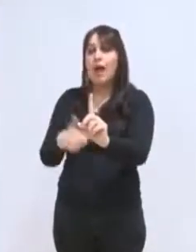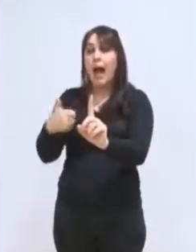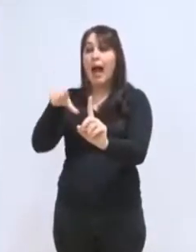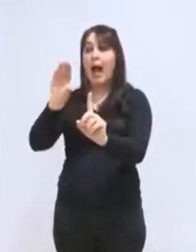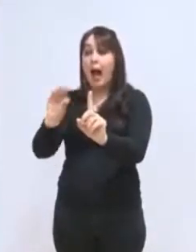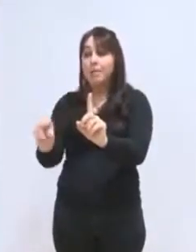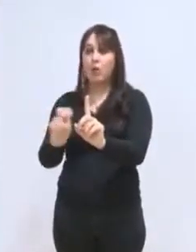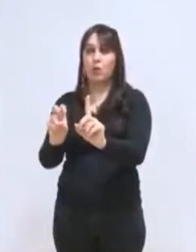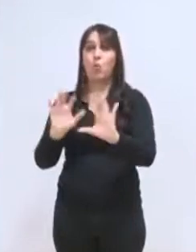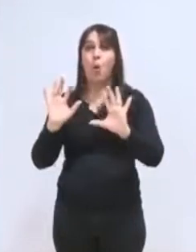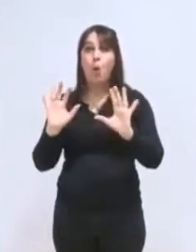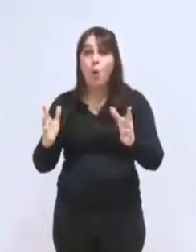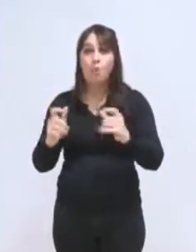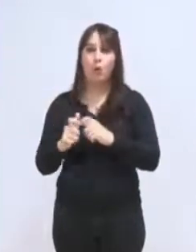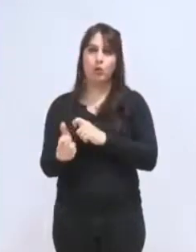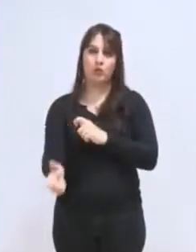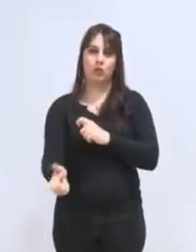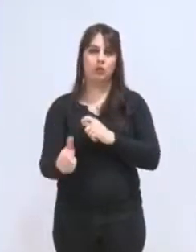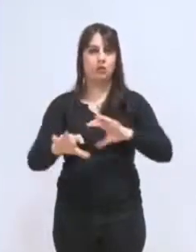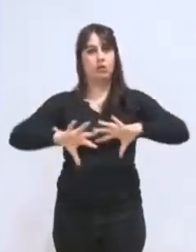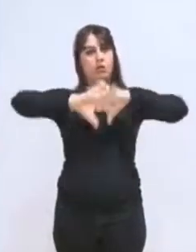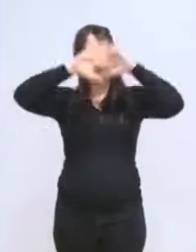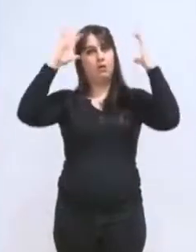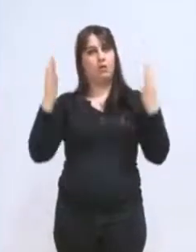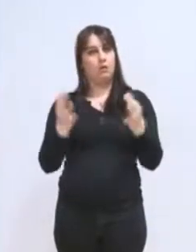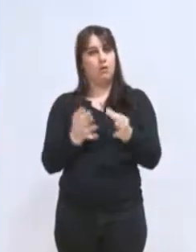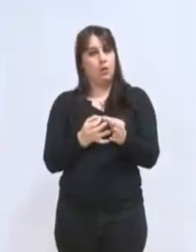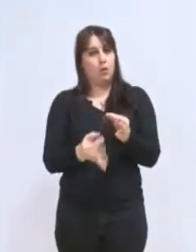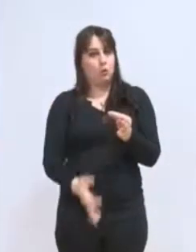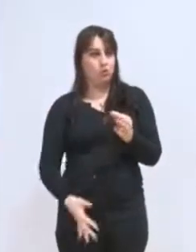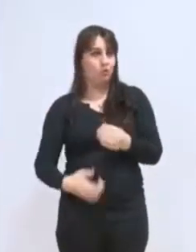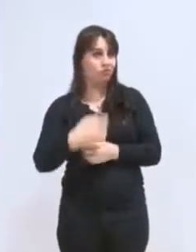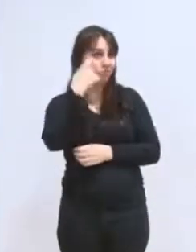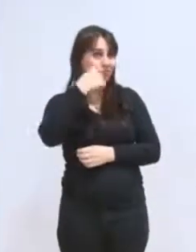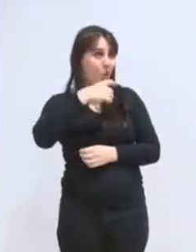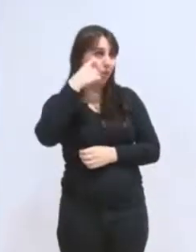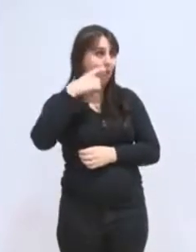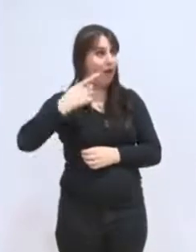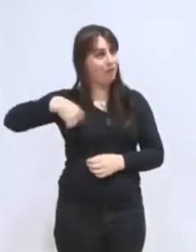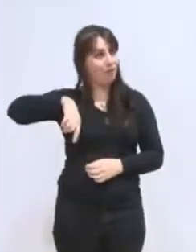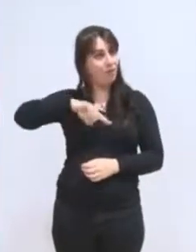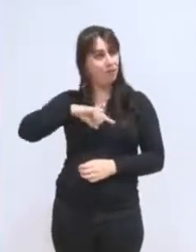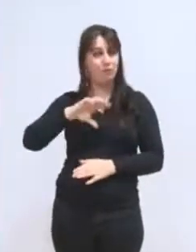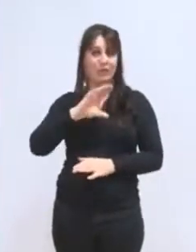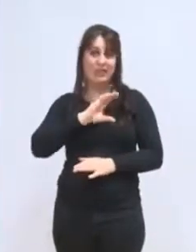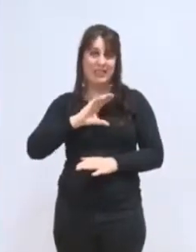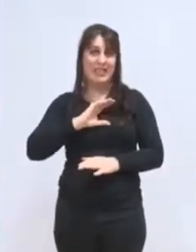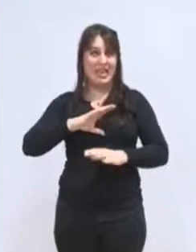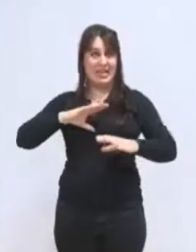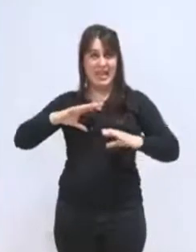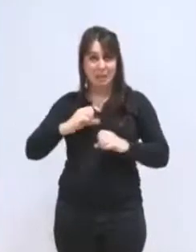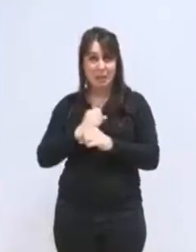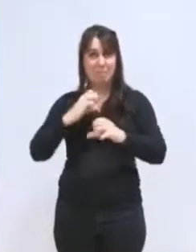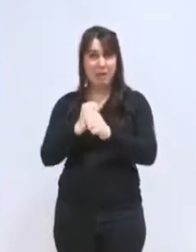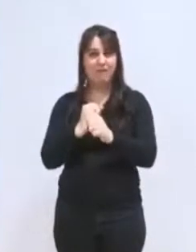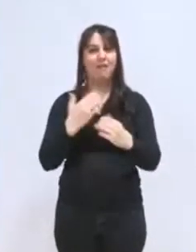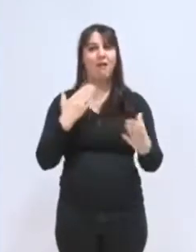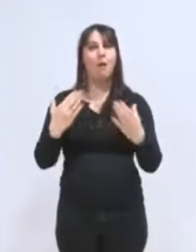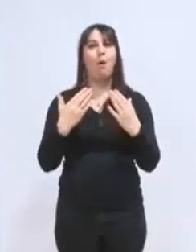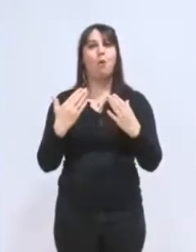En conclusion, et vous voyez que nous essayons d'être le plus court qu'au moment du DOB,